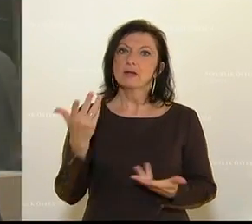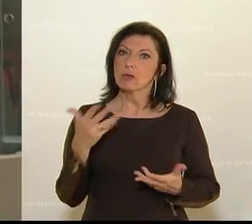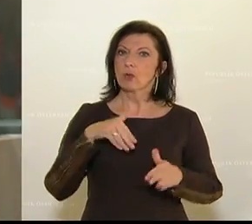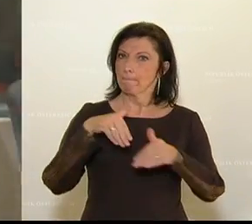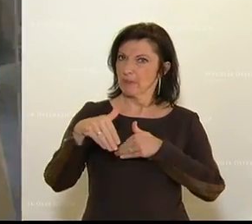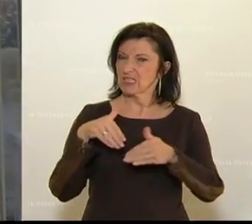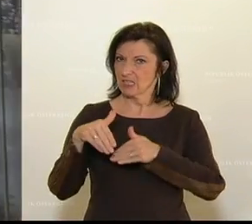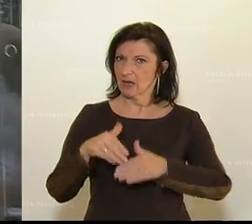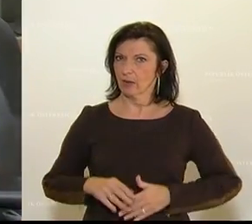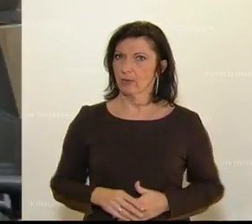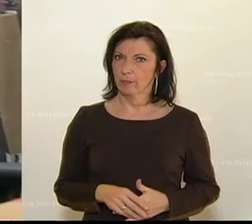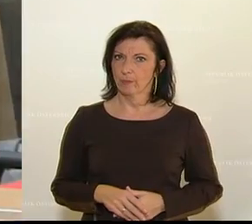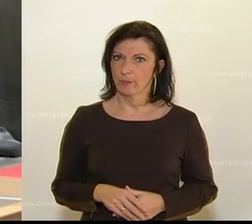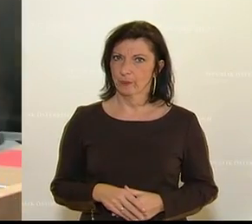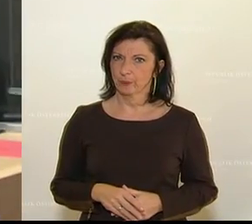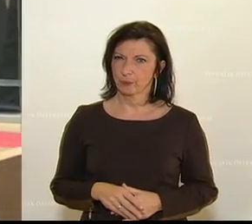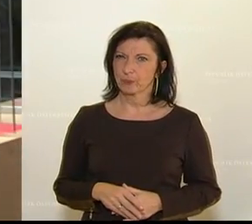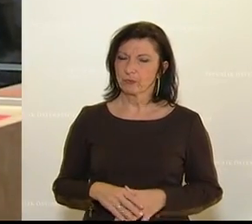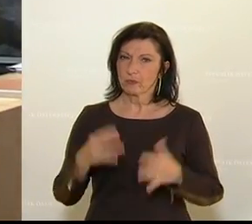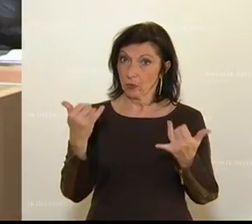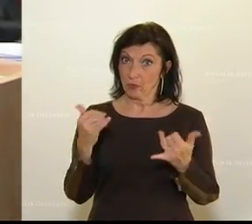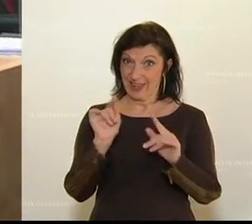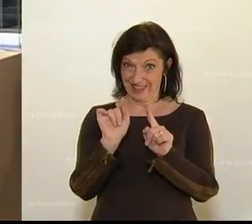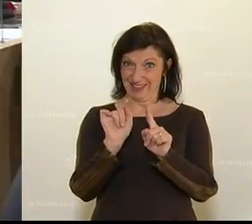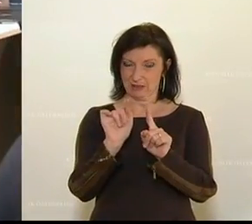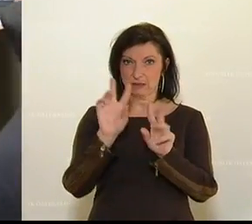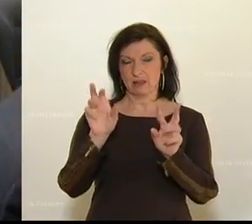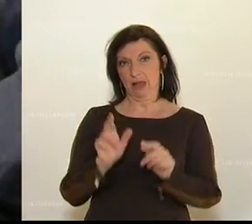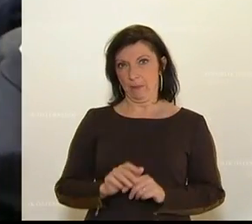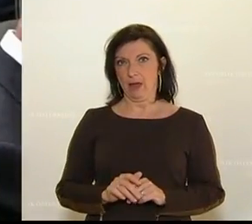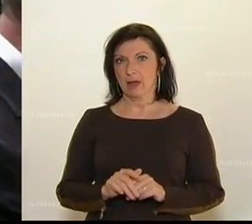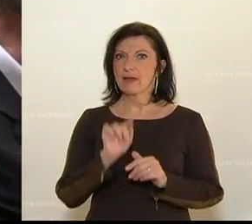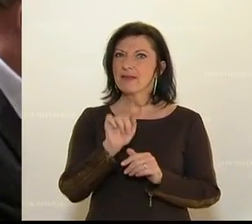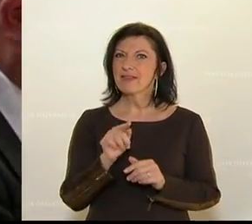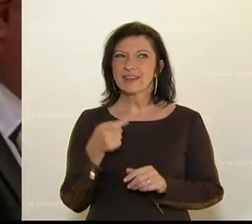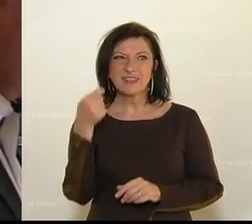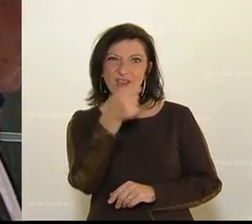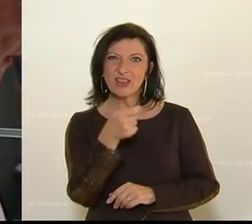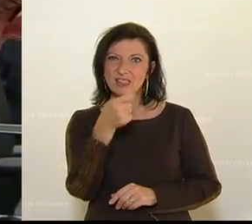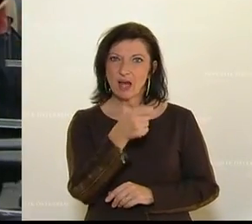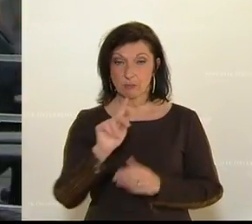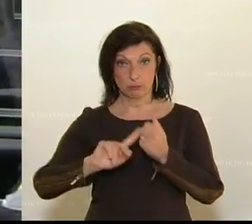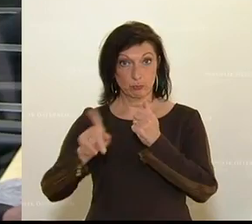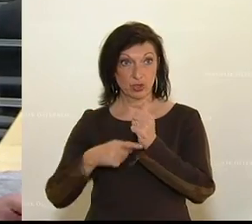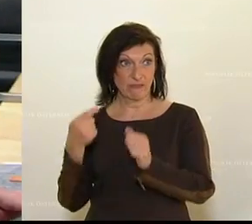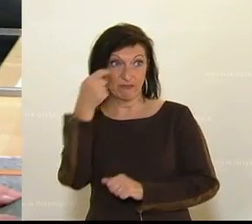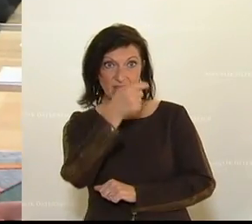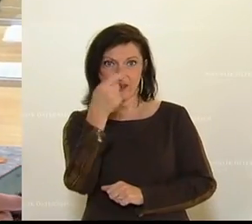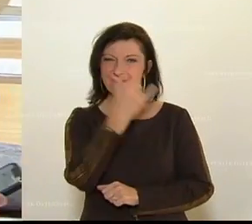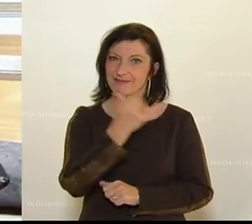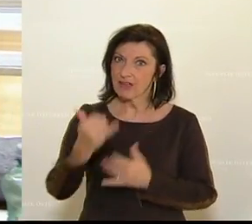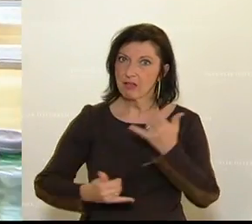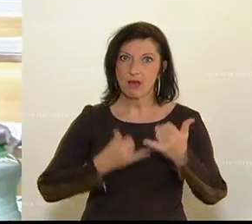Ministerium. Und da sind wir jetzt auch schon am Knackpunkt, denn diese Finanzierung aus dem Budget muss alljährlich